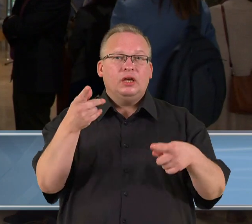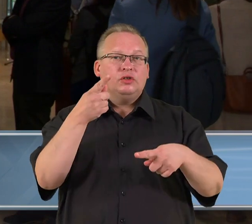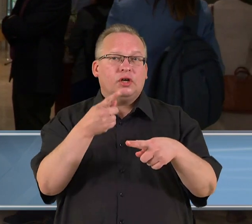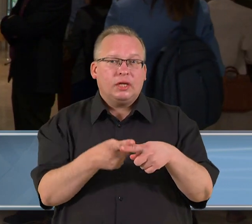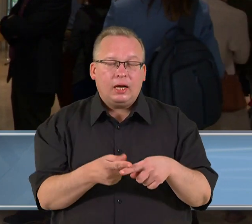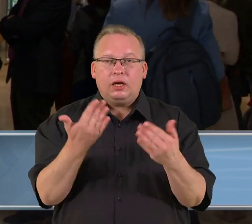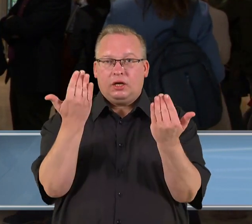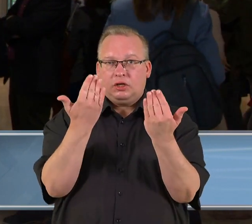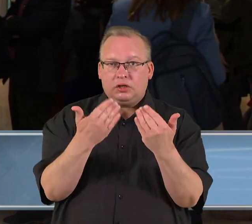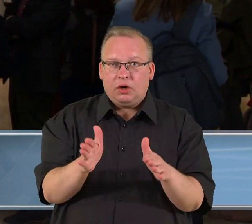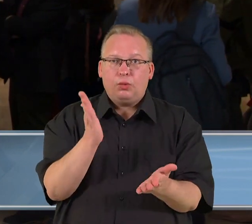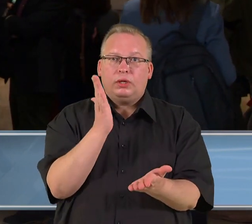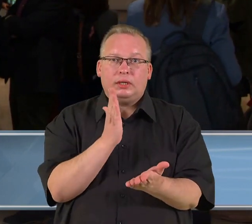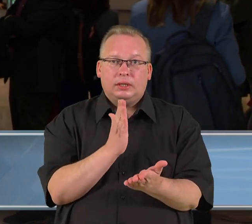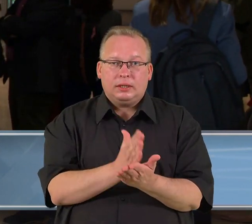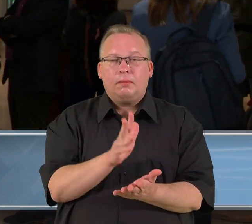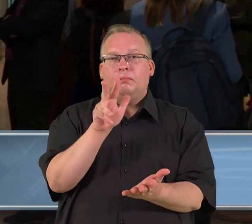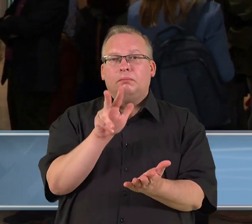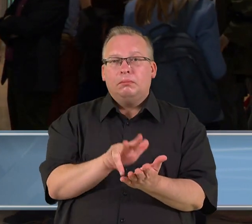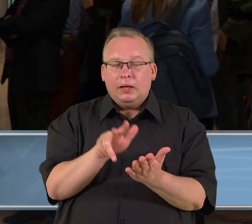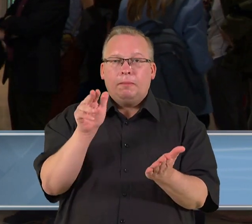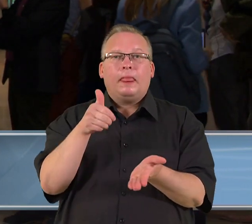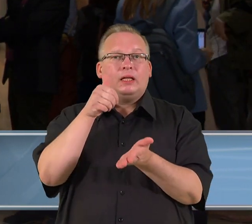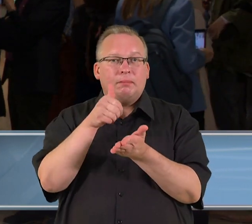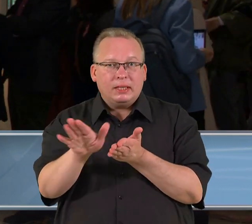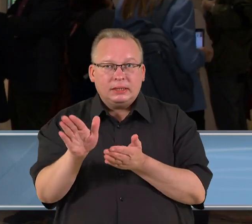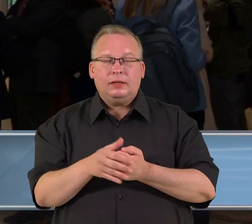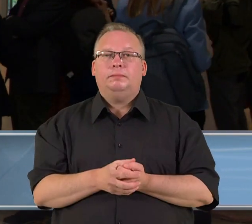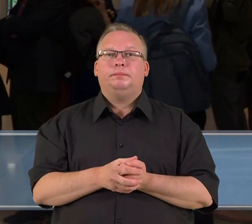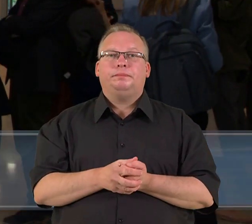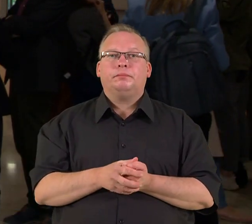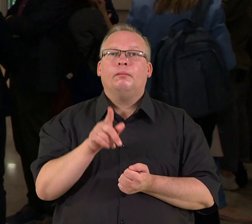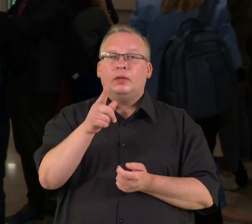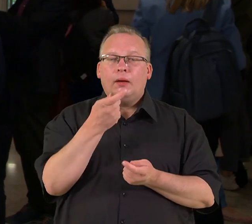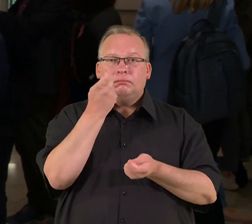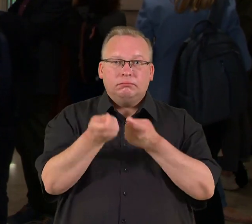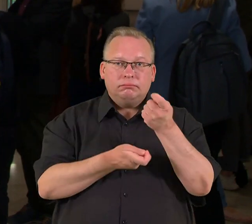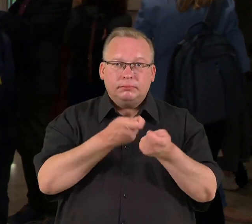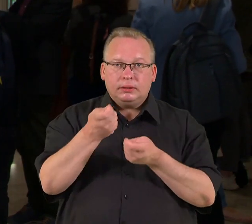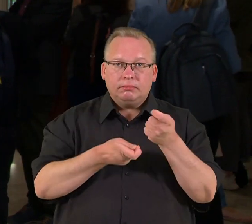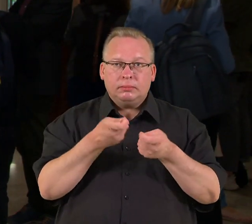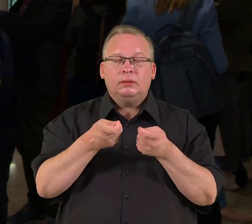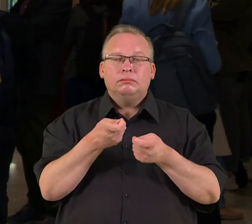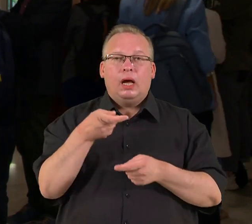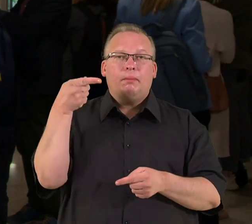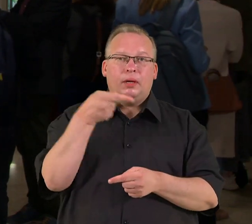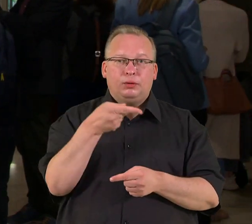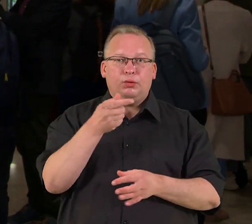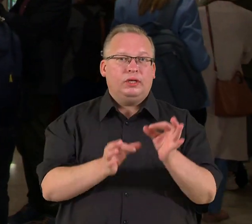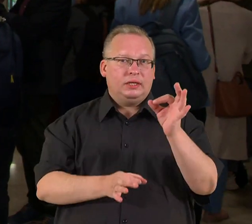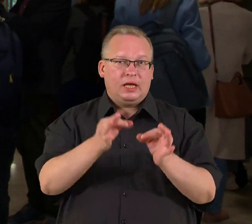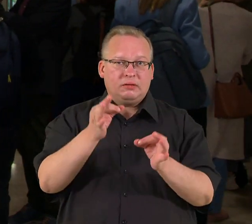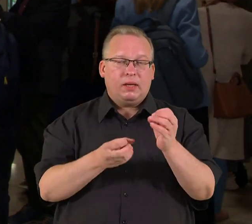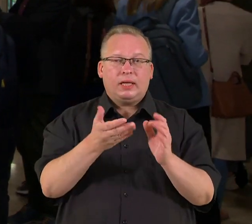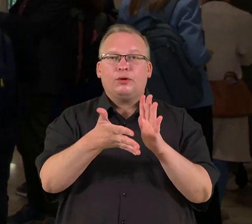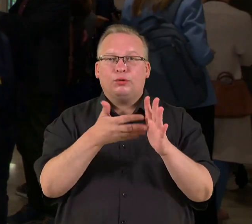prieglapščio prašymai yra priimti sprendimai atmesti, bet jie dar brinėsi teismuose, tai apie tūkstantis yra tokių, kurie dar yra